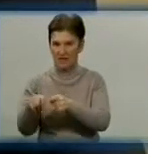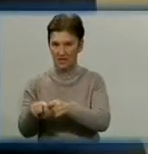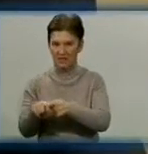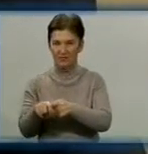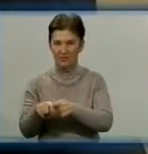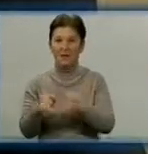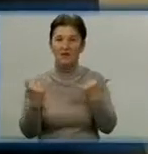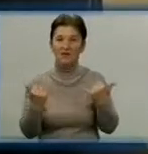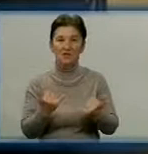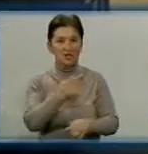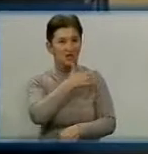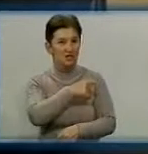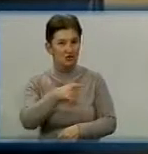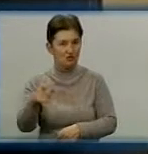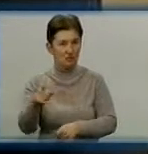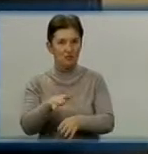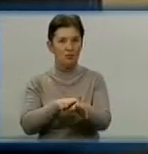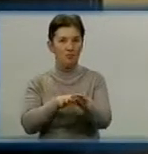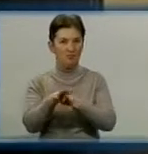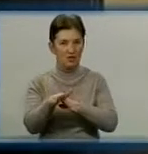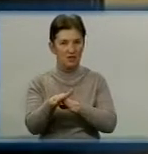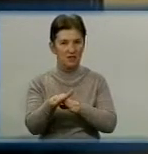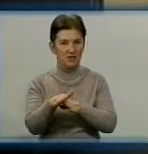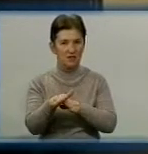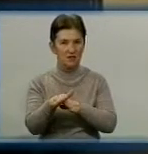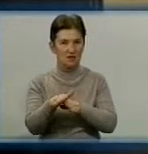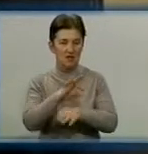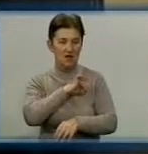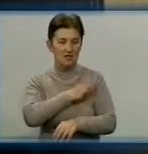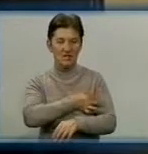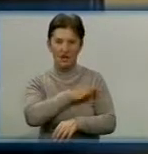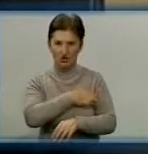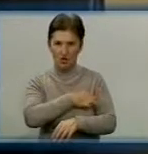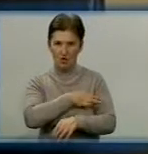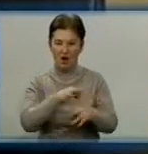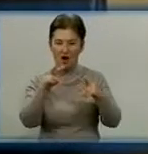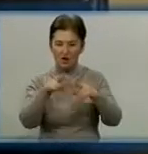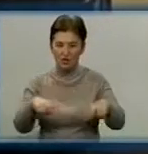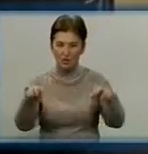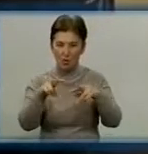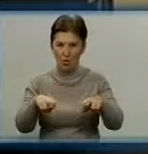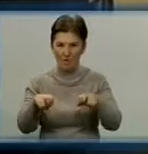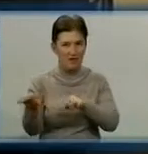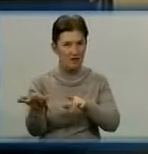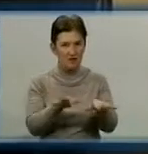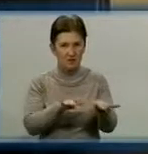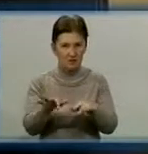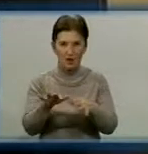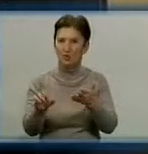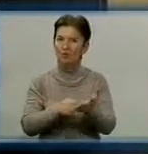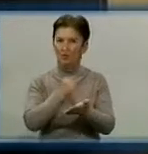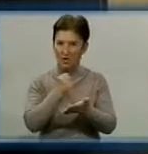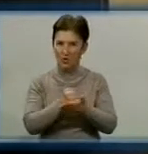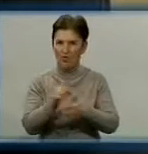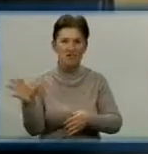час проводяться слідчо-розшукові дії з метою встановлення всіх